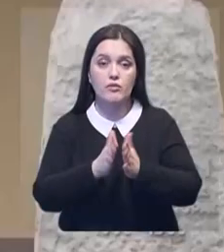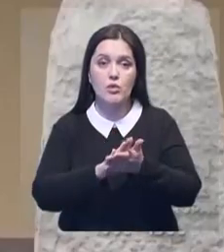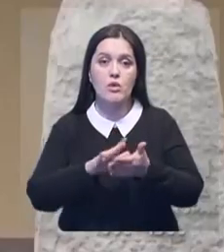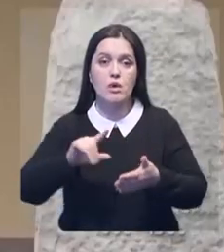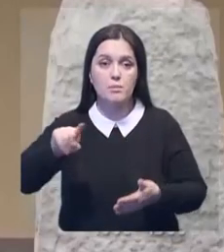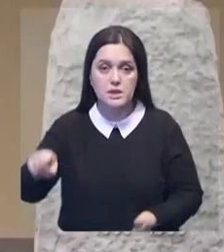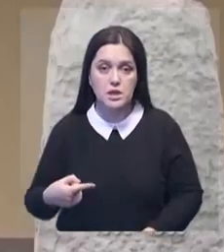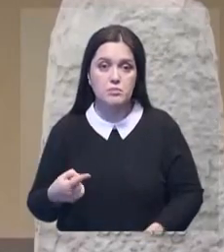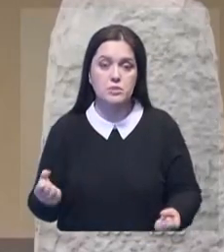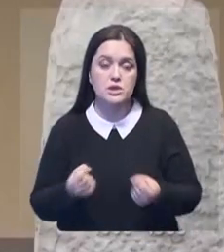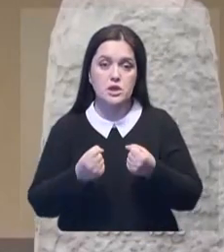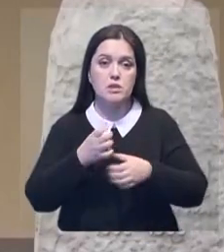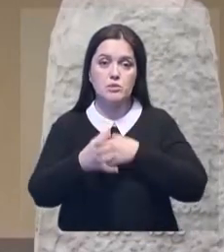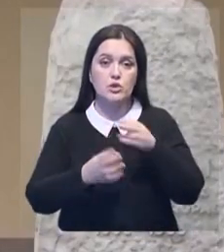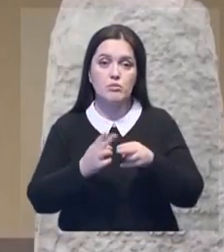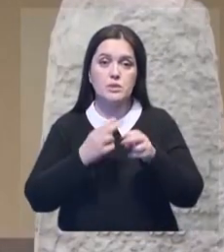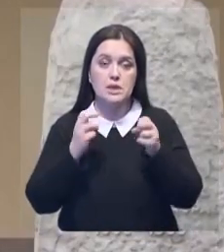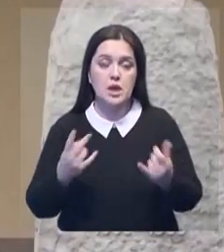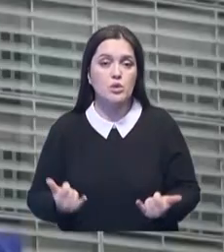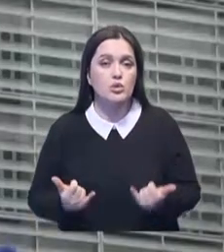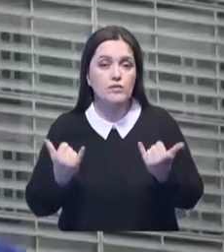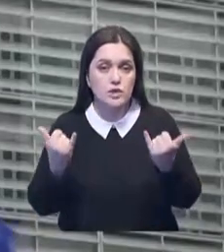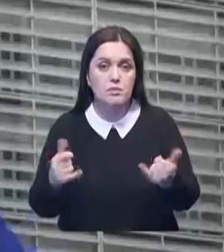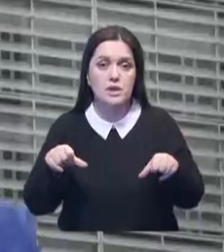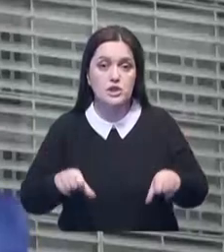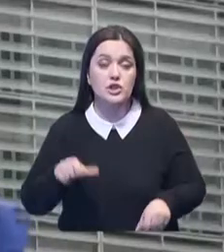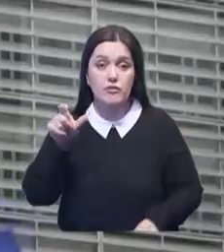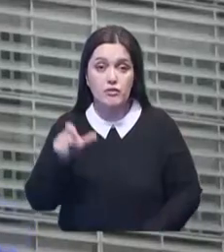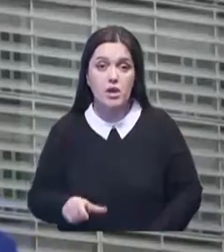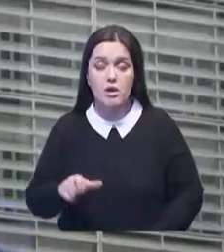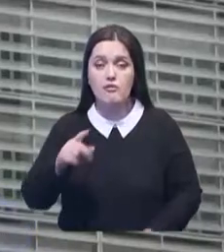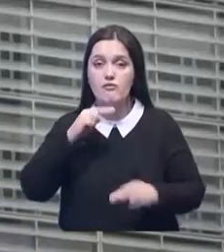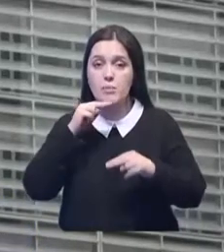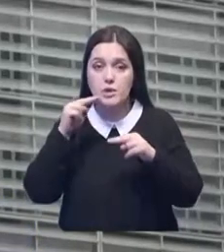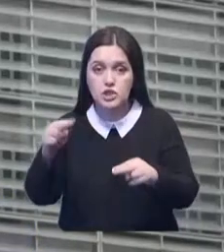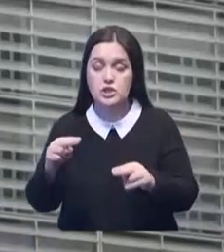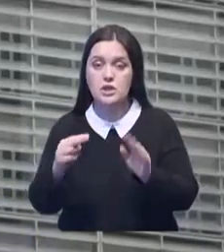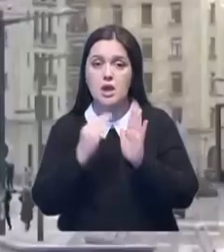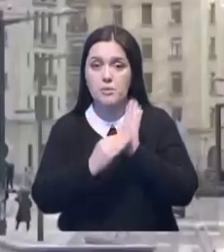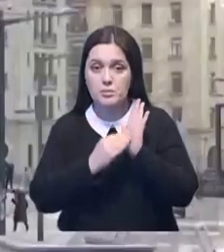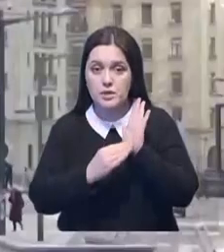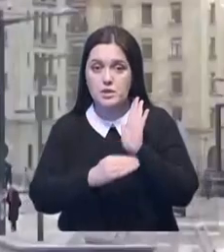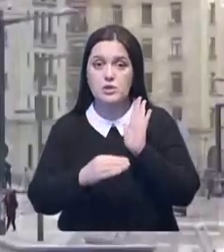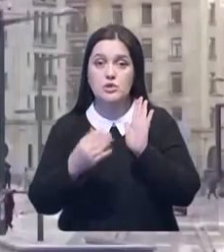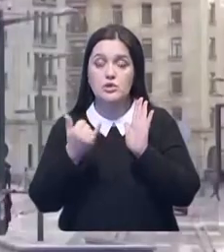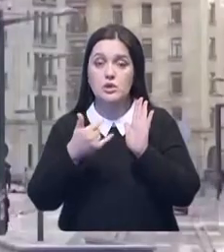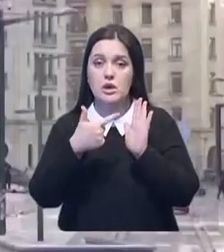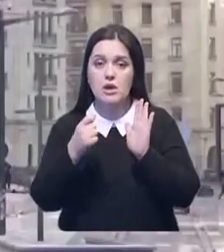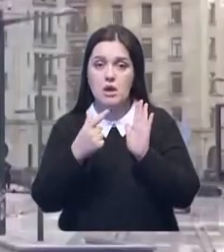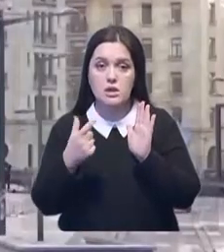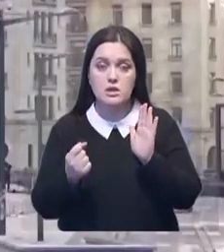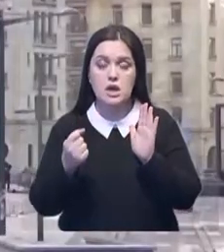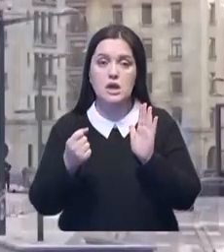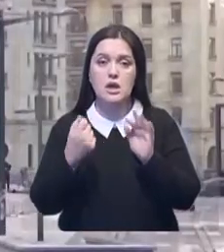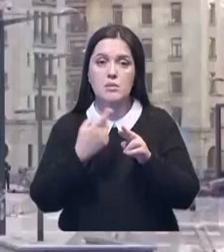договору, страна обязалась поддерживать международную безопасность и уважать права человека. В обращении подчеркивается, что в свете последних событий в